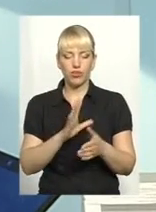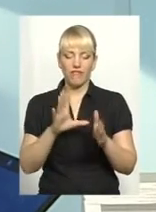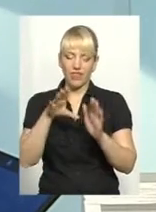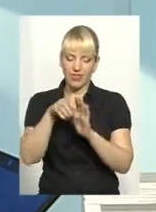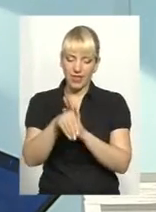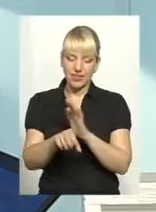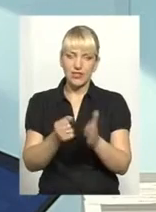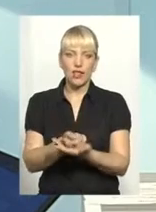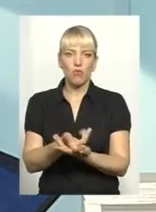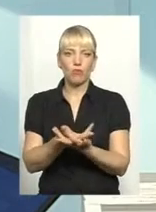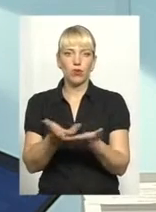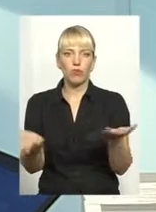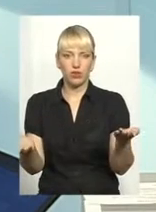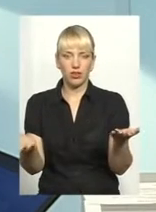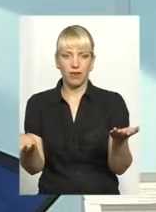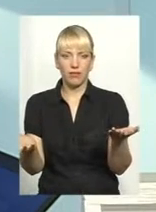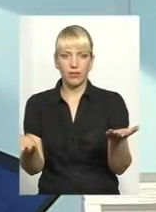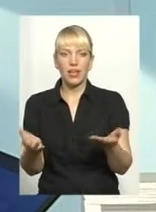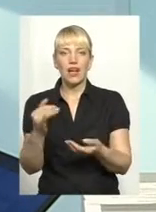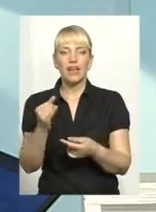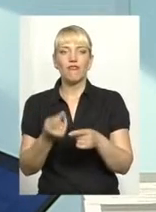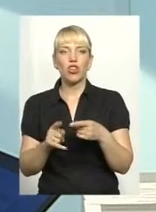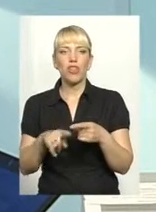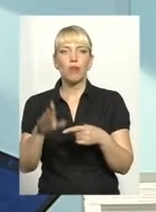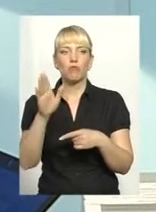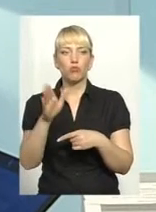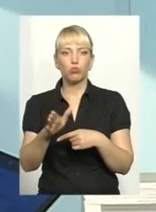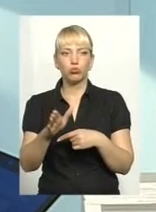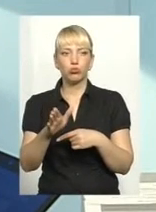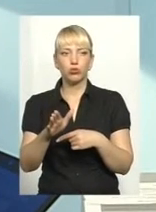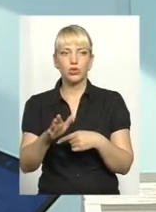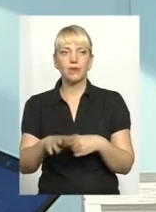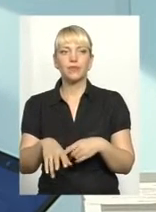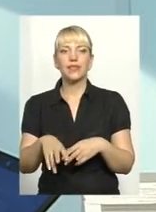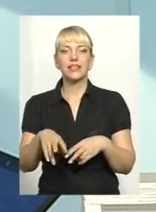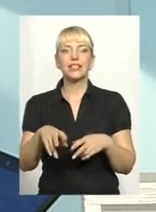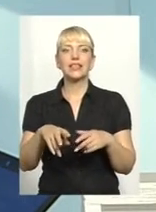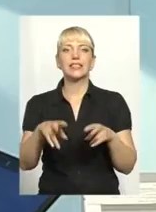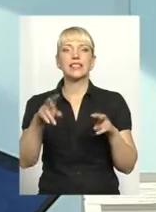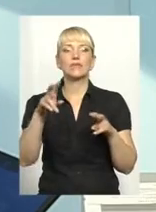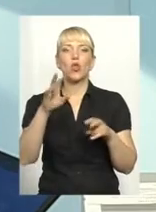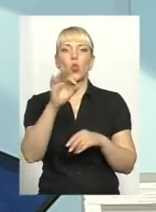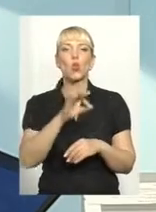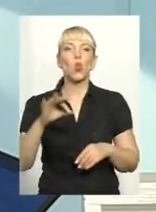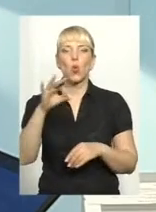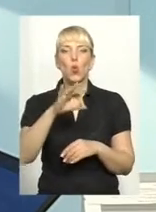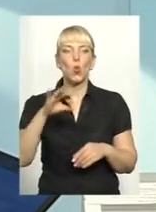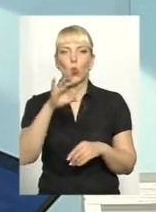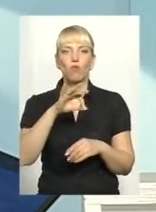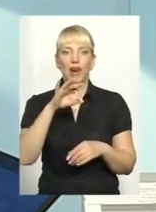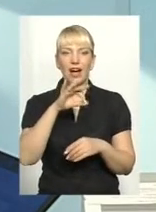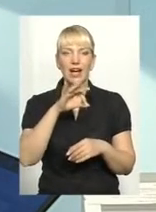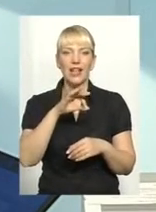оприлюднення. І вона буде, скажімо так, званою нульовою декларацією, нульовим відліком.